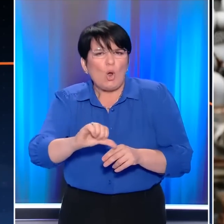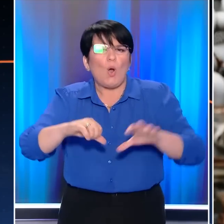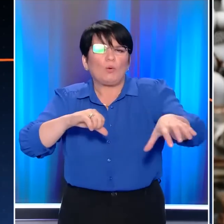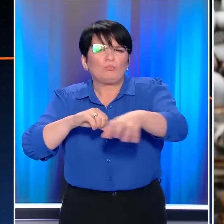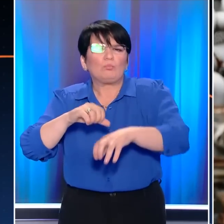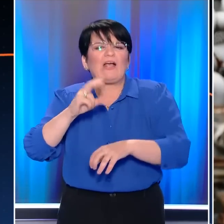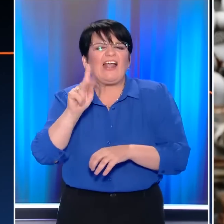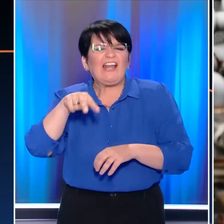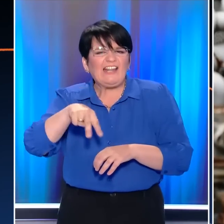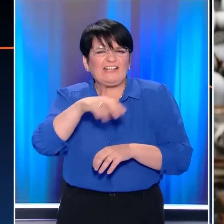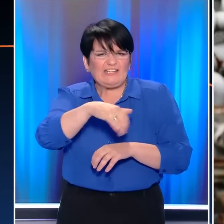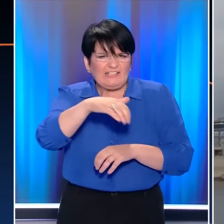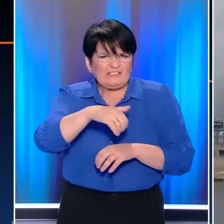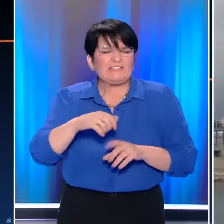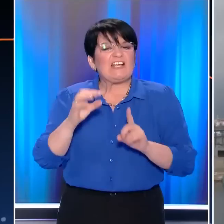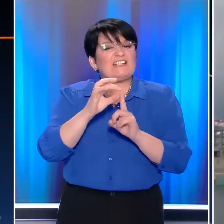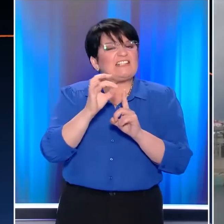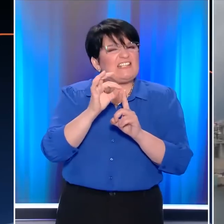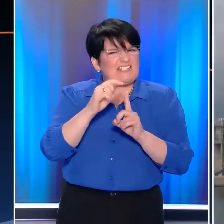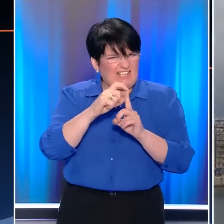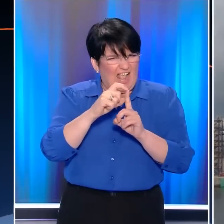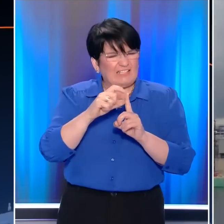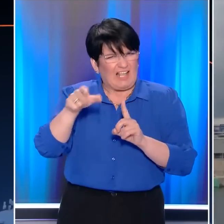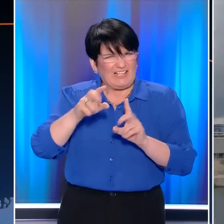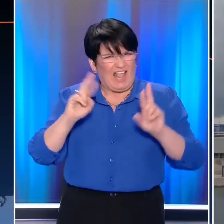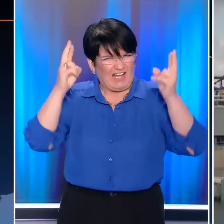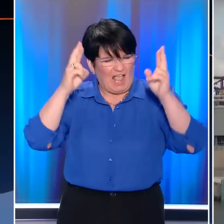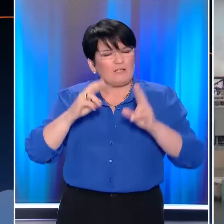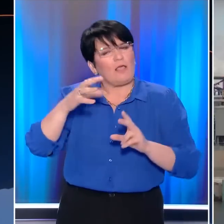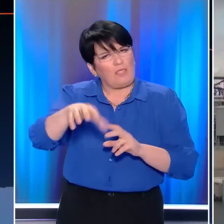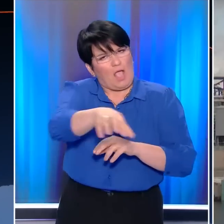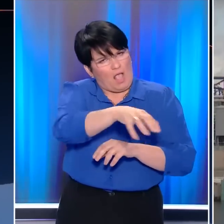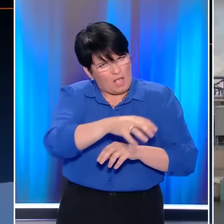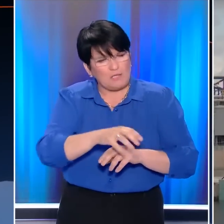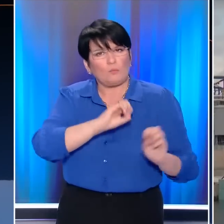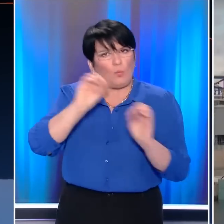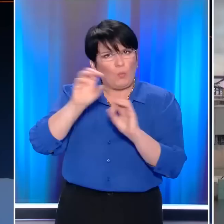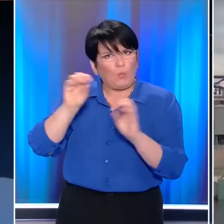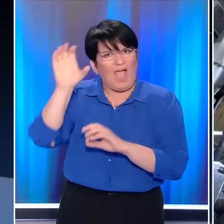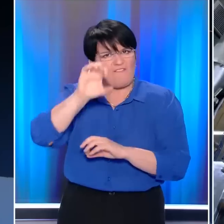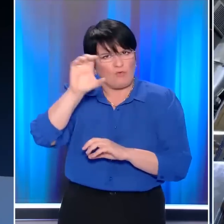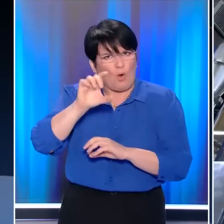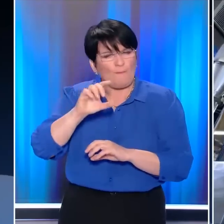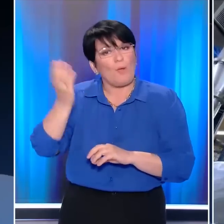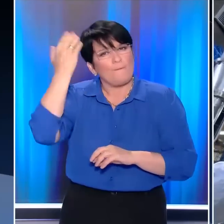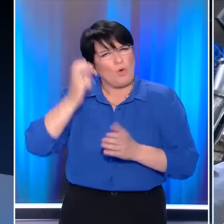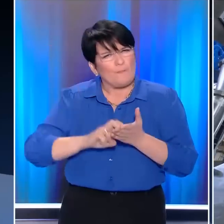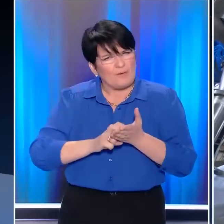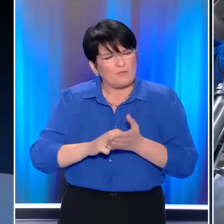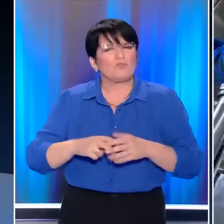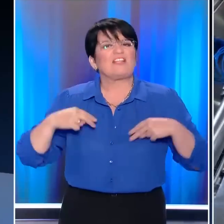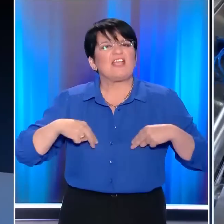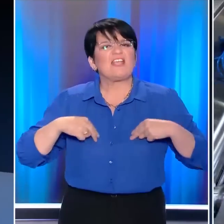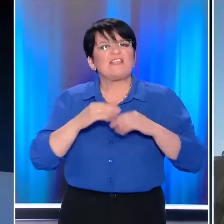λειτουργία μονάδων ηλεκτροπαραγωγής με ντίζελ. Παράλληλα υποδομές της Ελλάδας διασφαλίζουν πλέον μέρος της τροφοδοσίας της Ευρώπης όπως ανέφερε και ο πρώην πρέσβης και νέος υφυπουργός